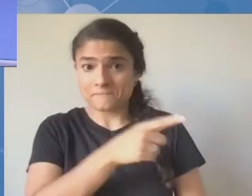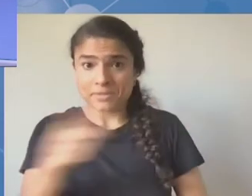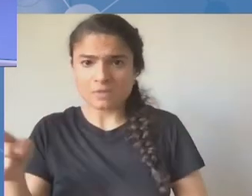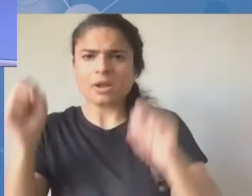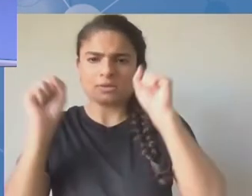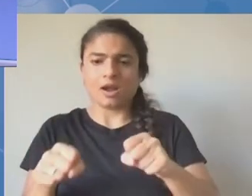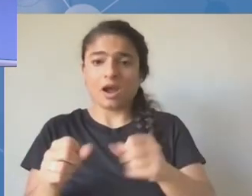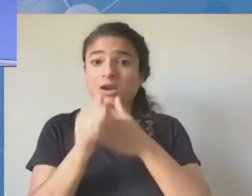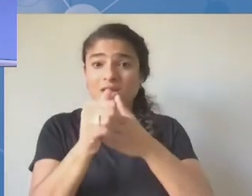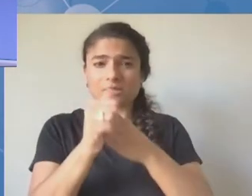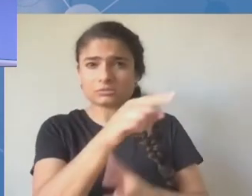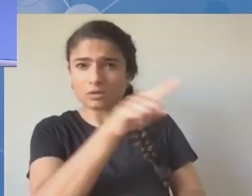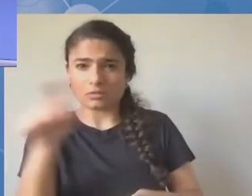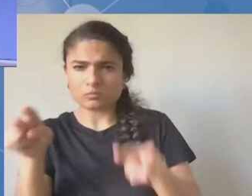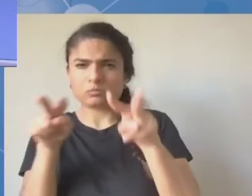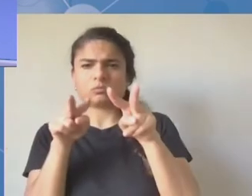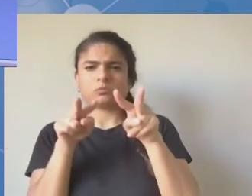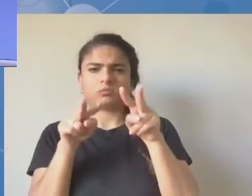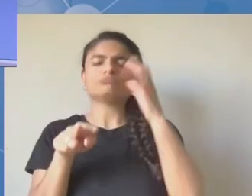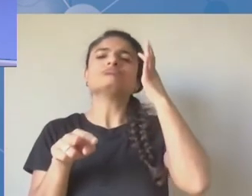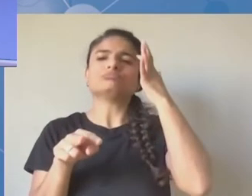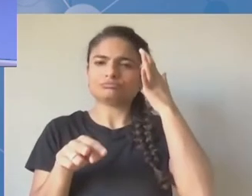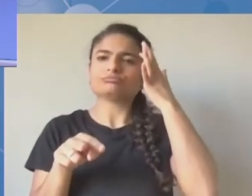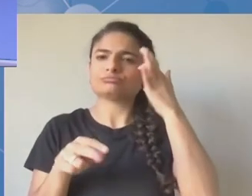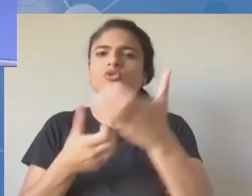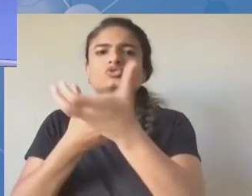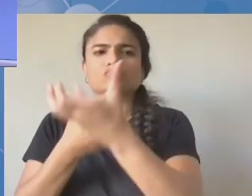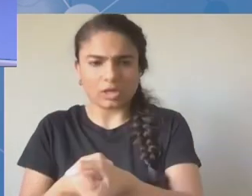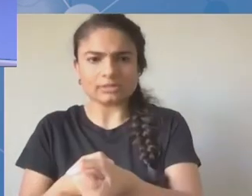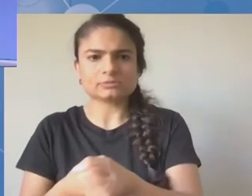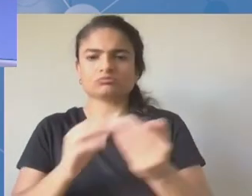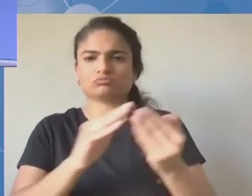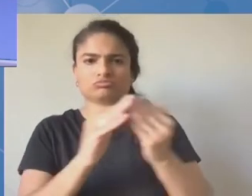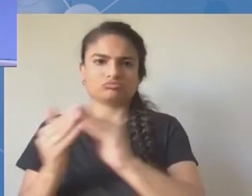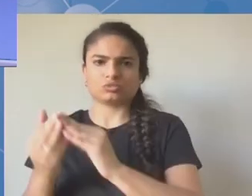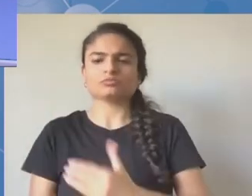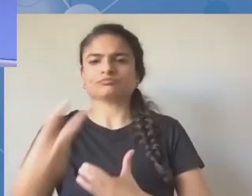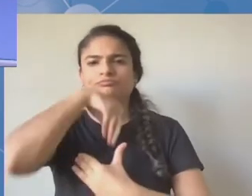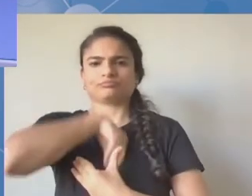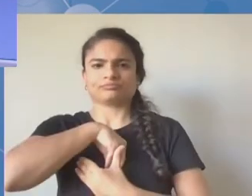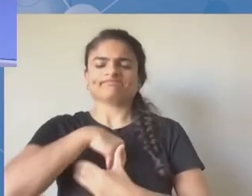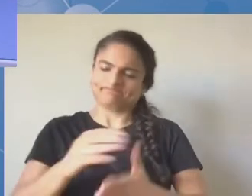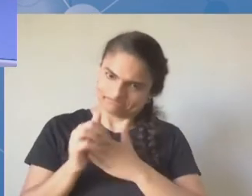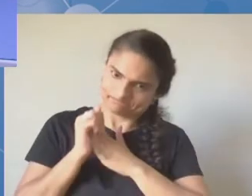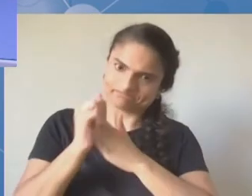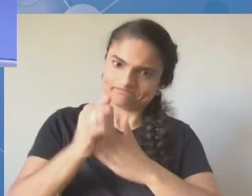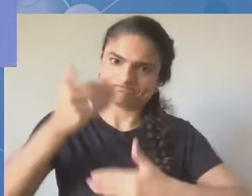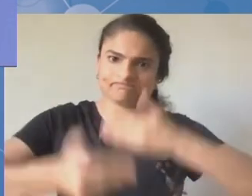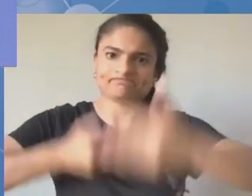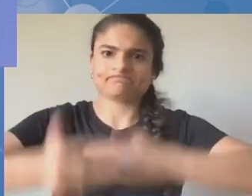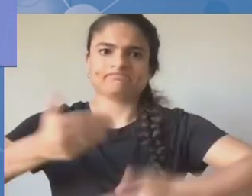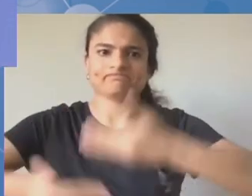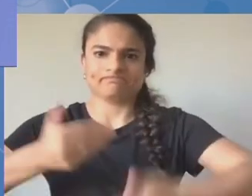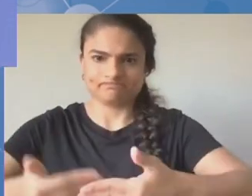że ta nowa inicjatywa, jaką jest panel przywódców w ramach forum IGF właśnie pozwoli nam na to. Bardzo serdecznie